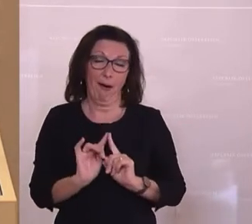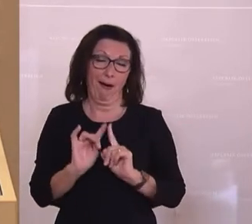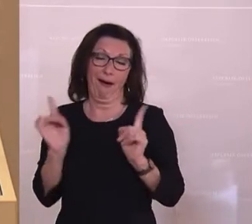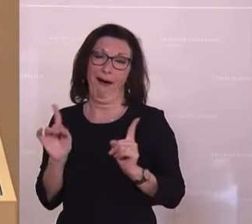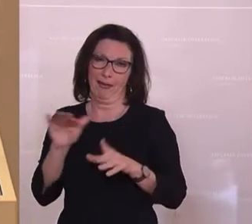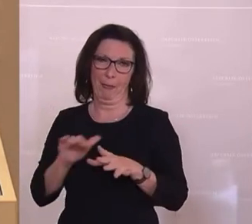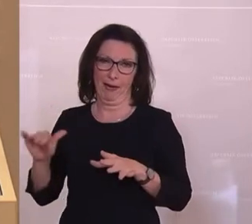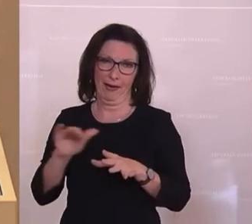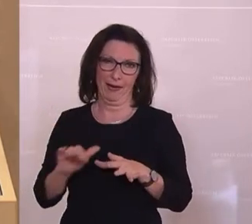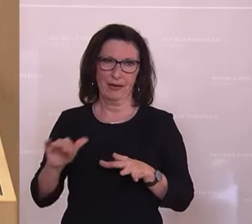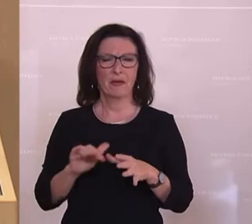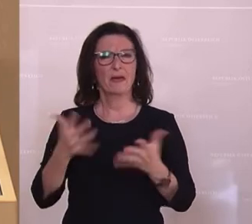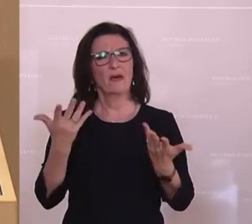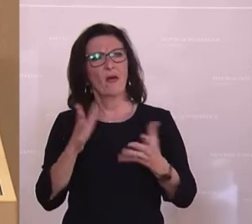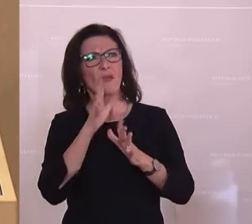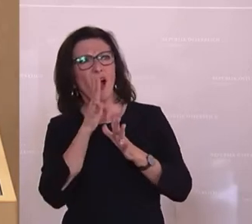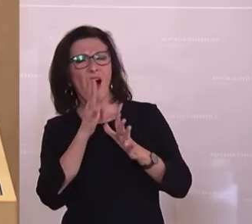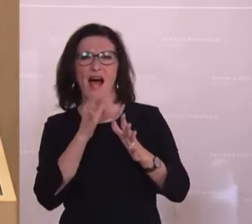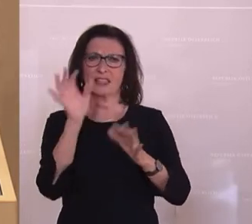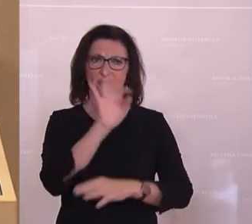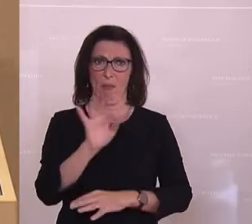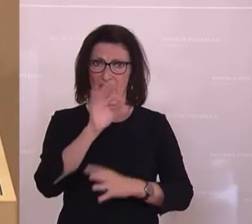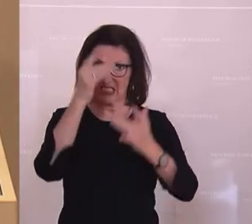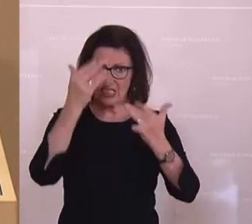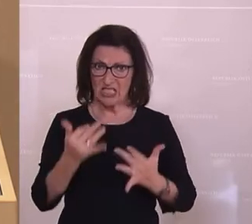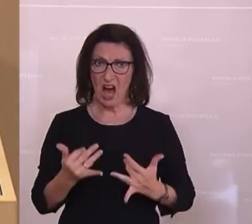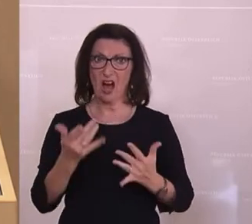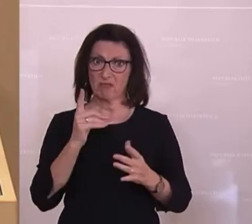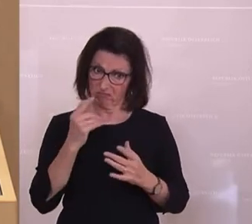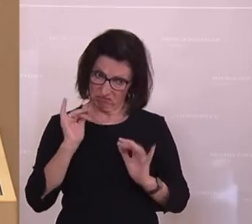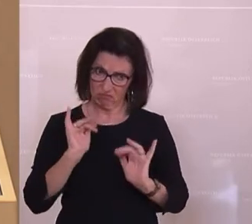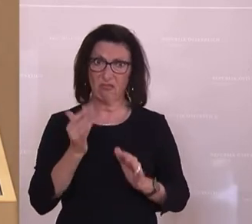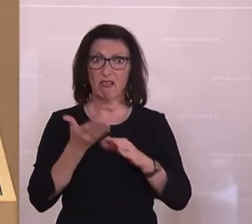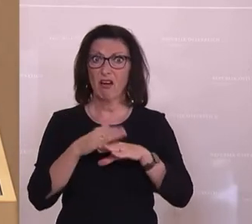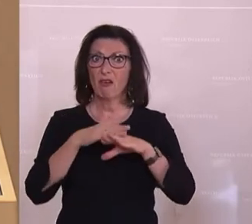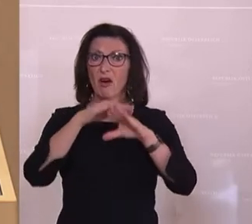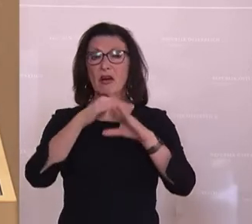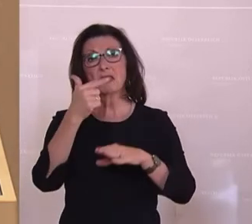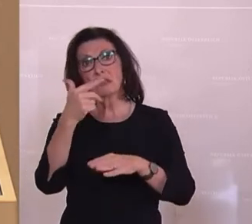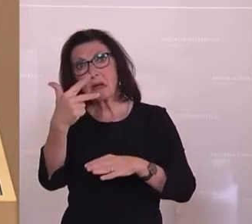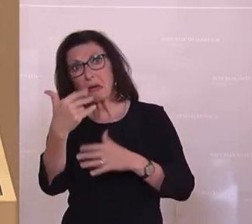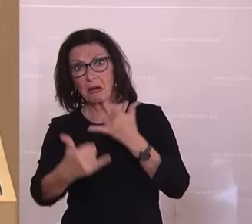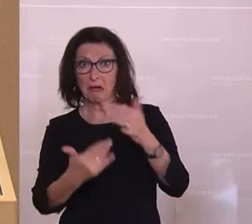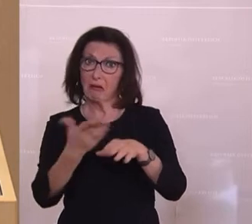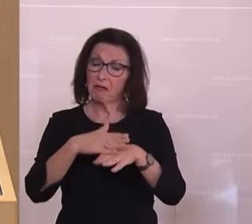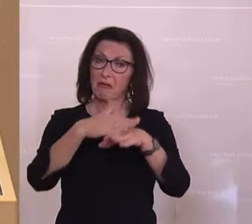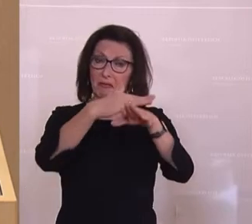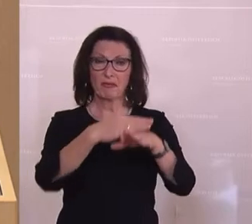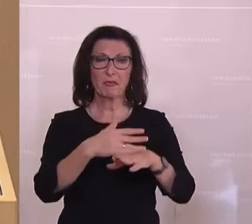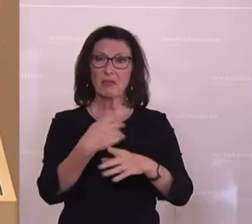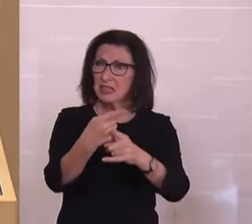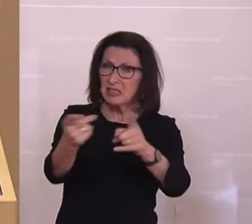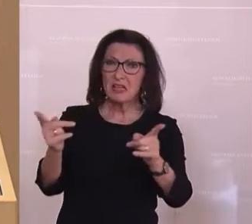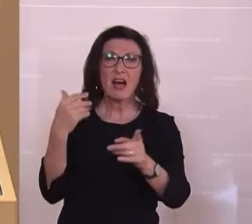Und die Zahlen, wenn wir über Hassverbrechen sprechen, die steigen. Die steigen seit zwei, drei Jahren, nachdem sie eigentlich über Jahre lang